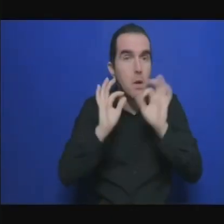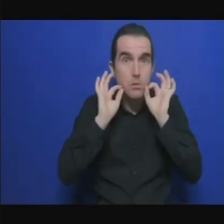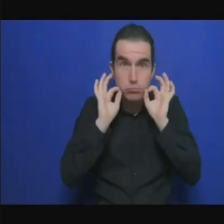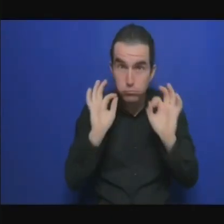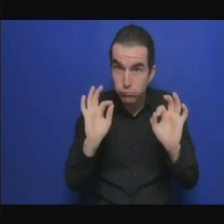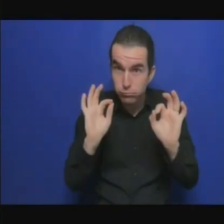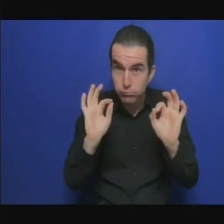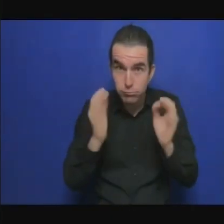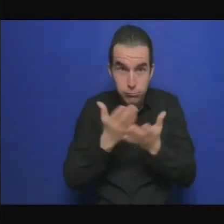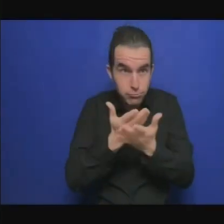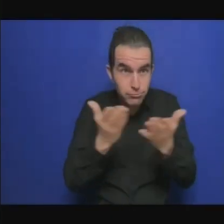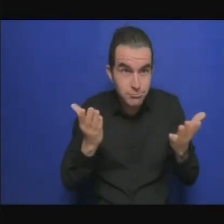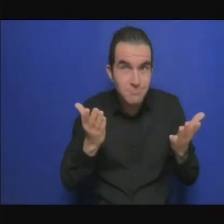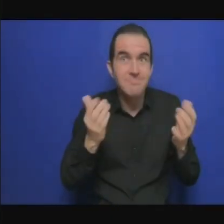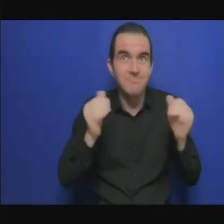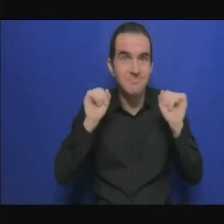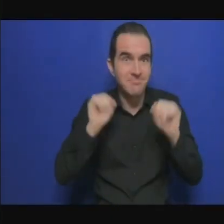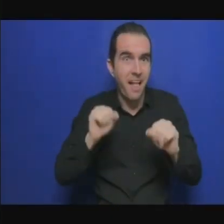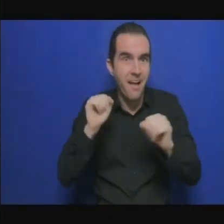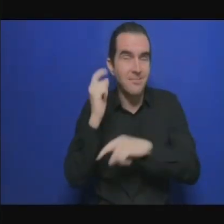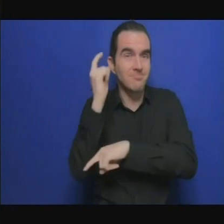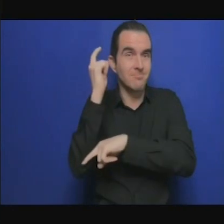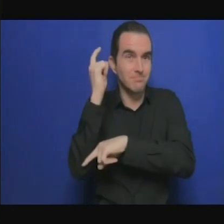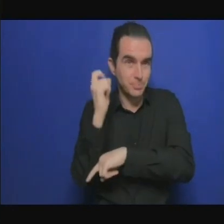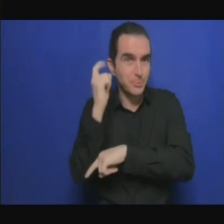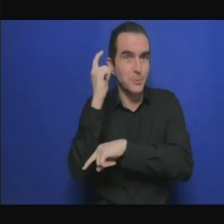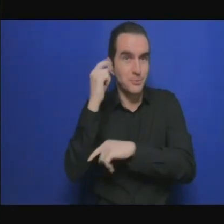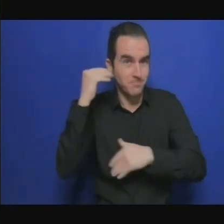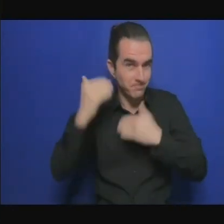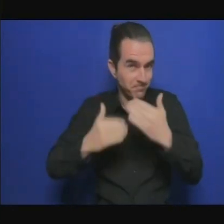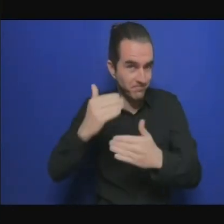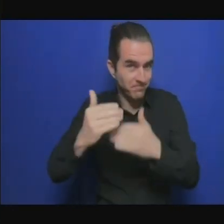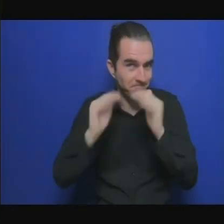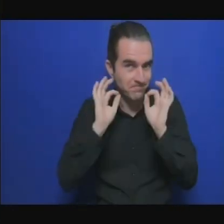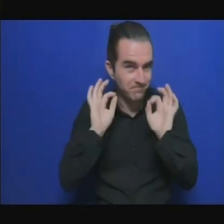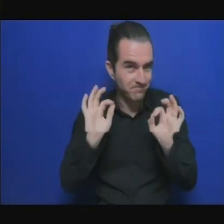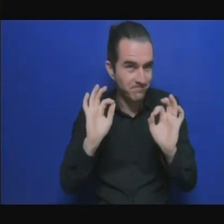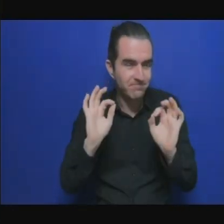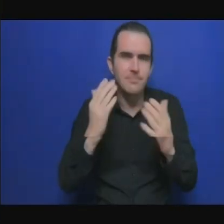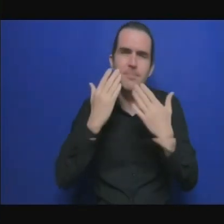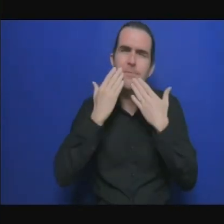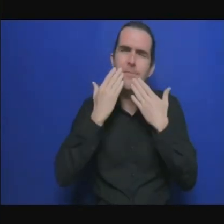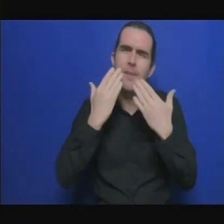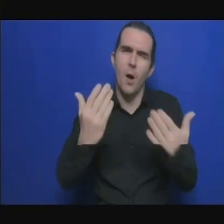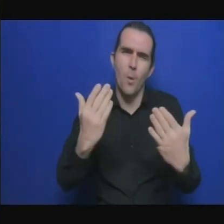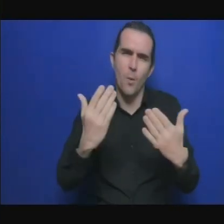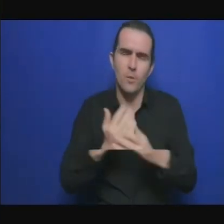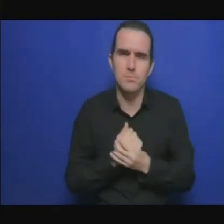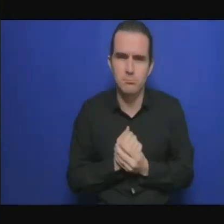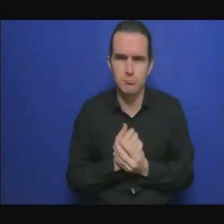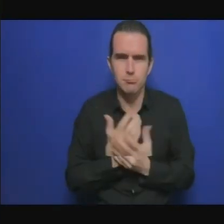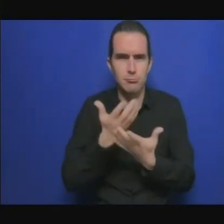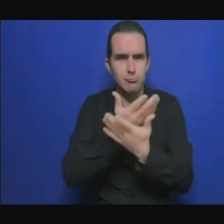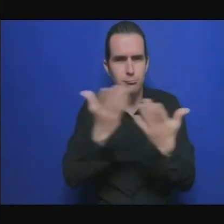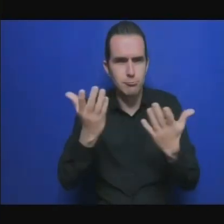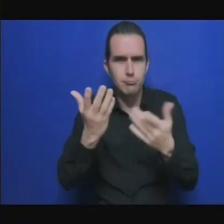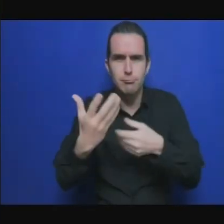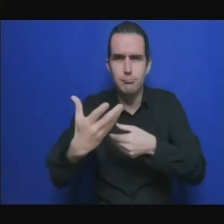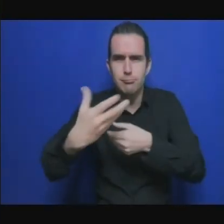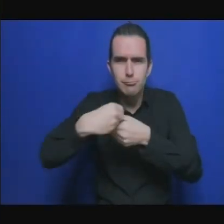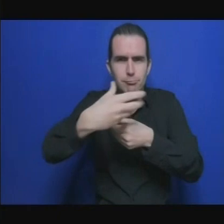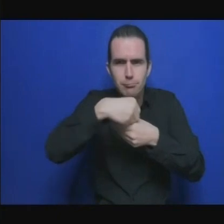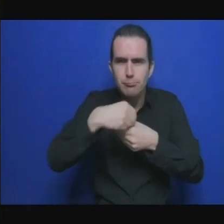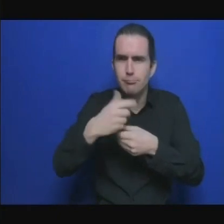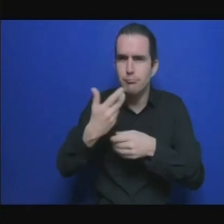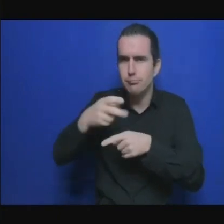Merci infiniment de prendre part à cette table ronde au nom d'OSA. J'aimerais